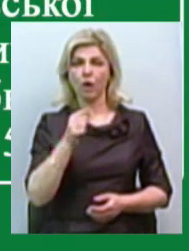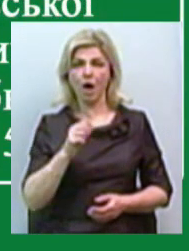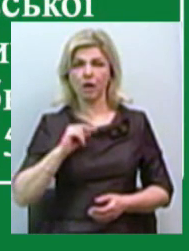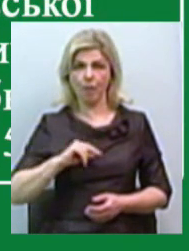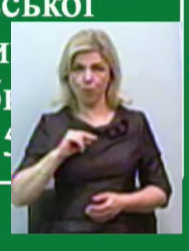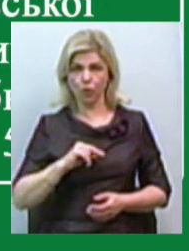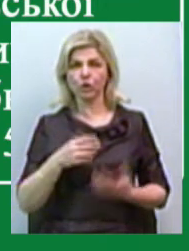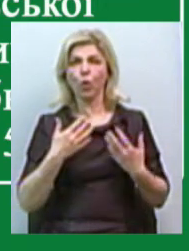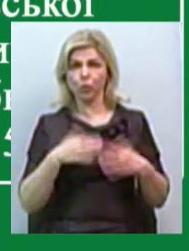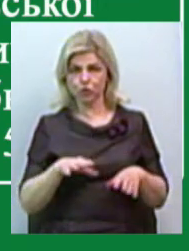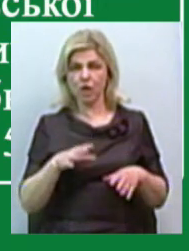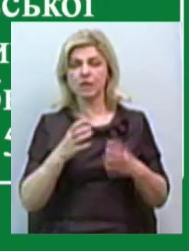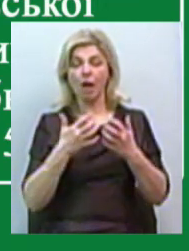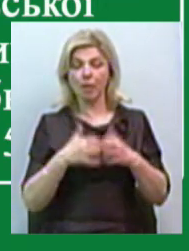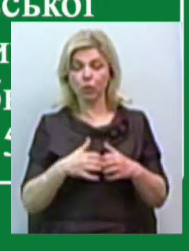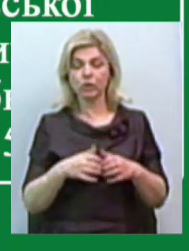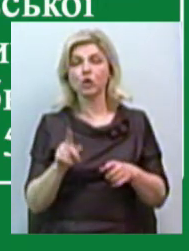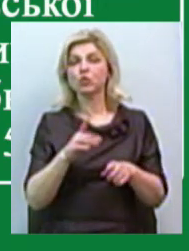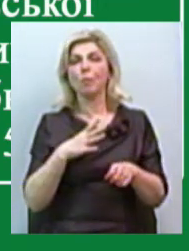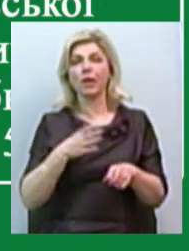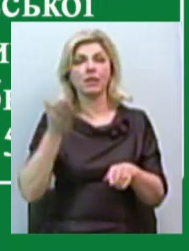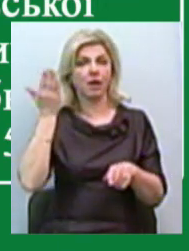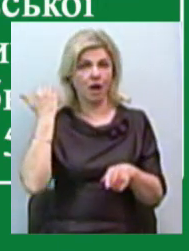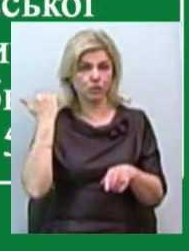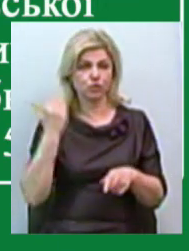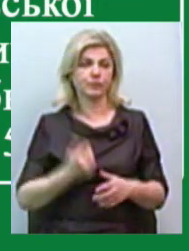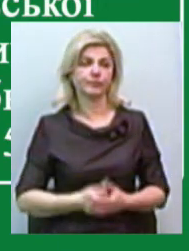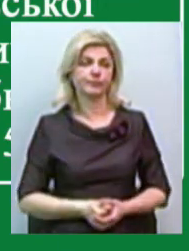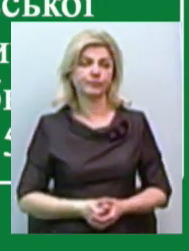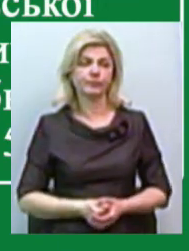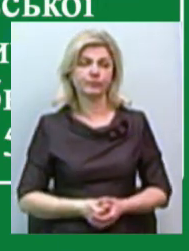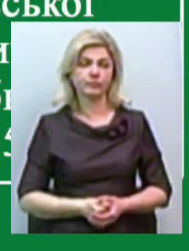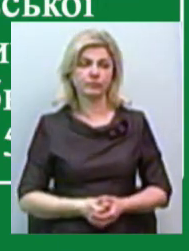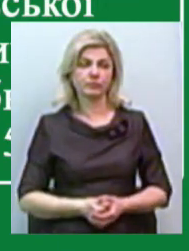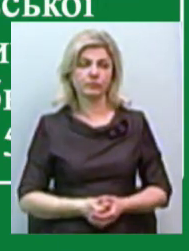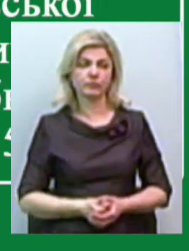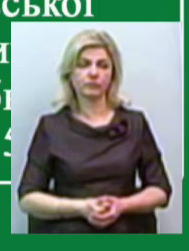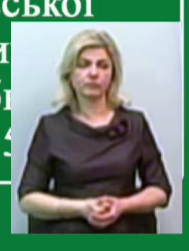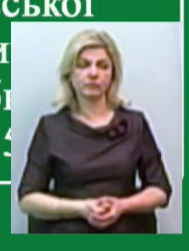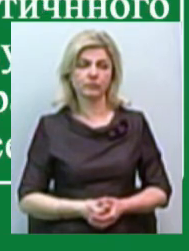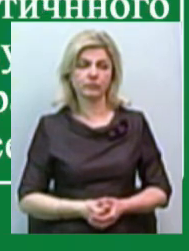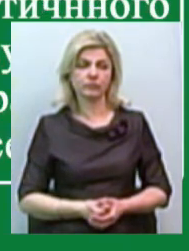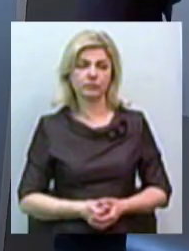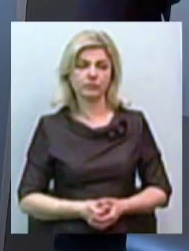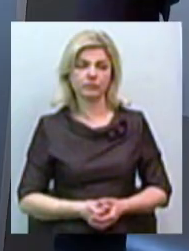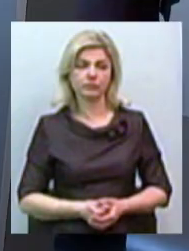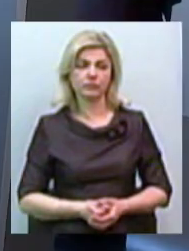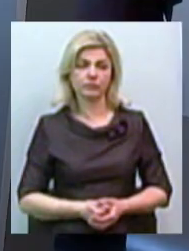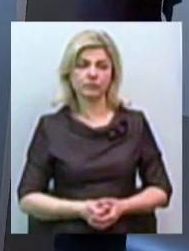которое у нас уже до этого было. А далее, если можно... Будь ласка, наступный слайд.